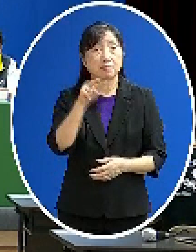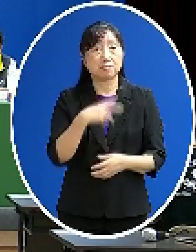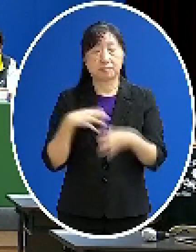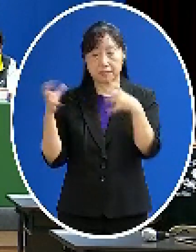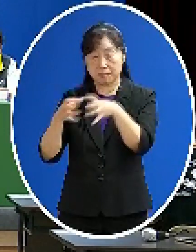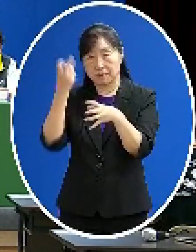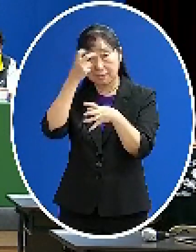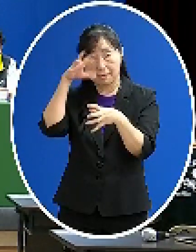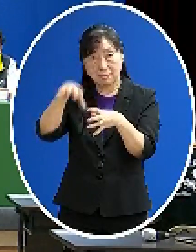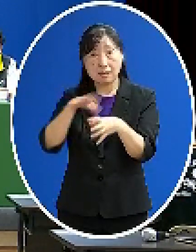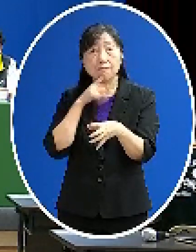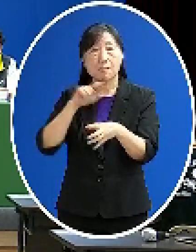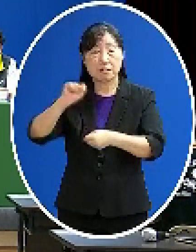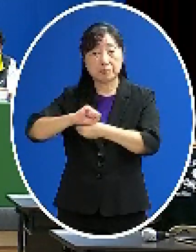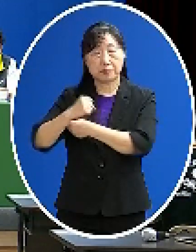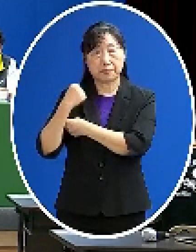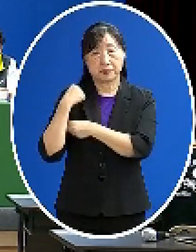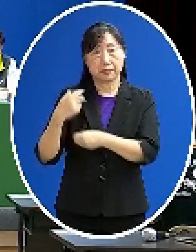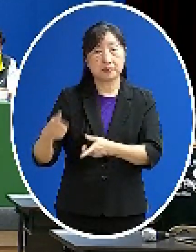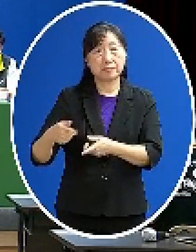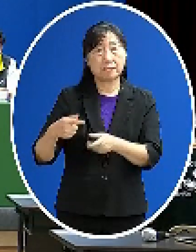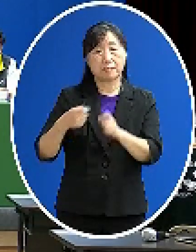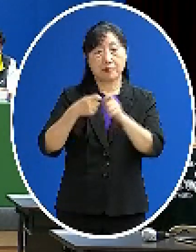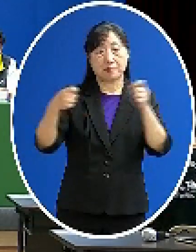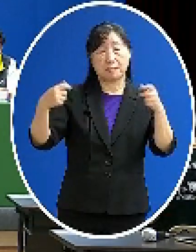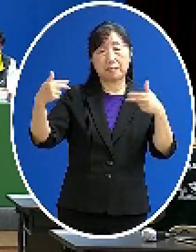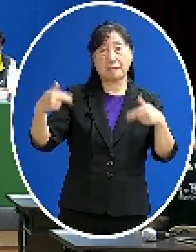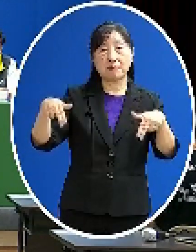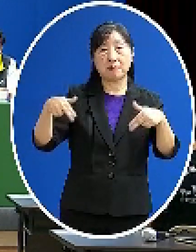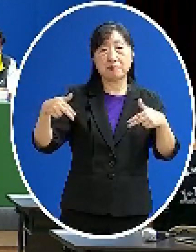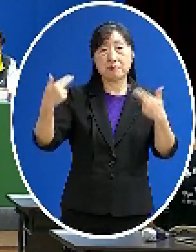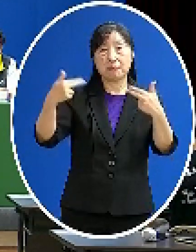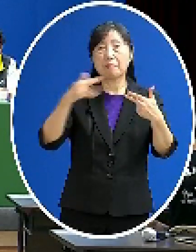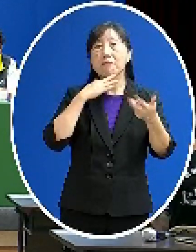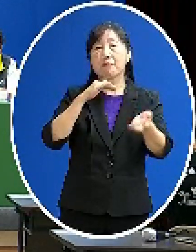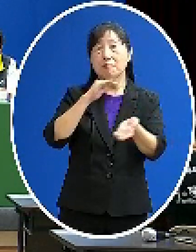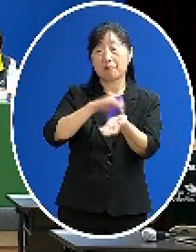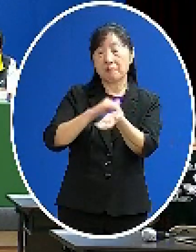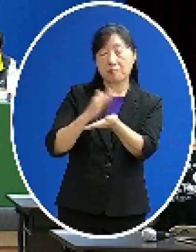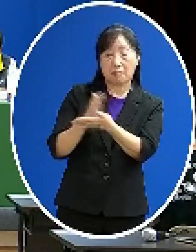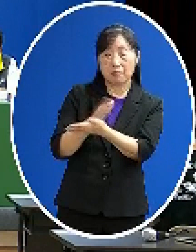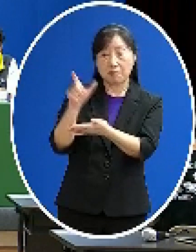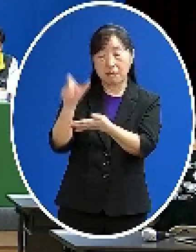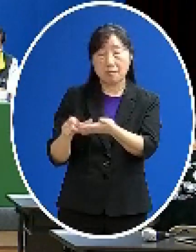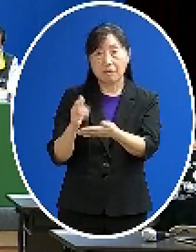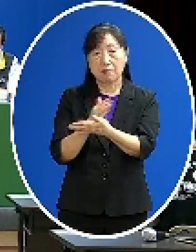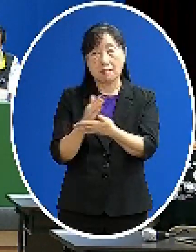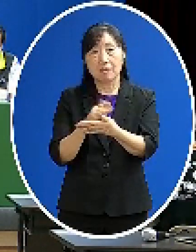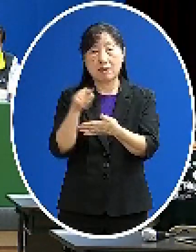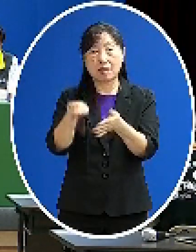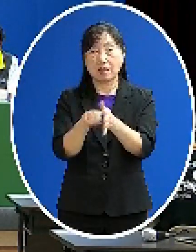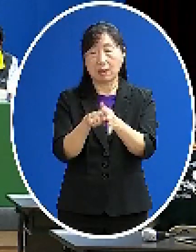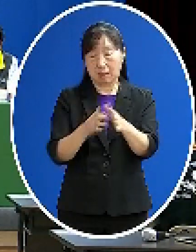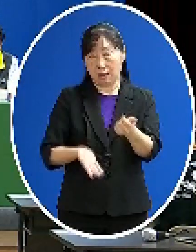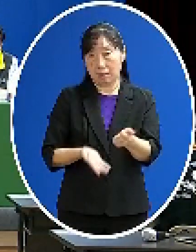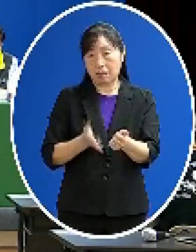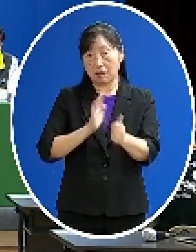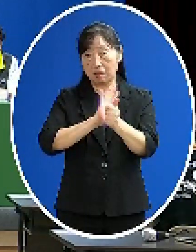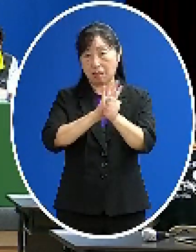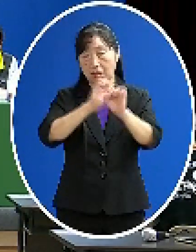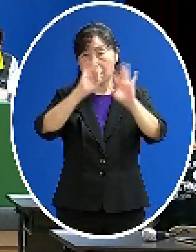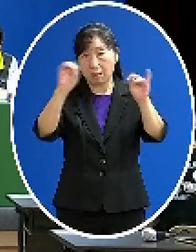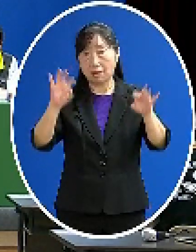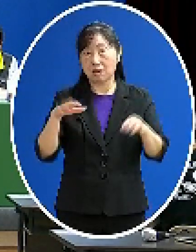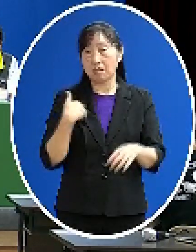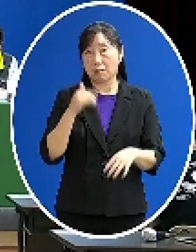中檢疫要來加強這個遠距醫療的部分 因為從疫情發生之後都有在講要推行這個遠距醫療 不知道目前各個醫院